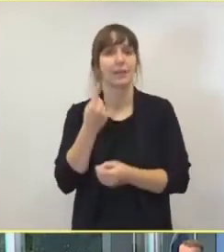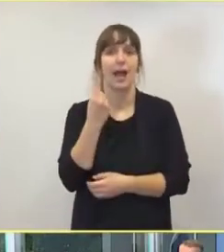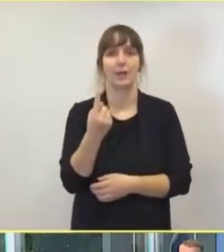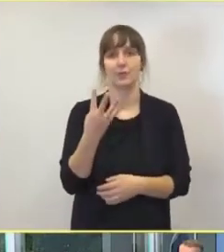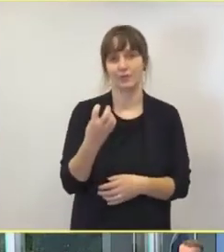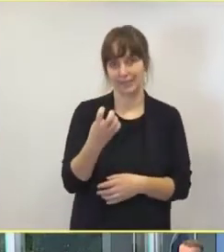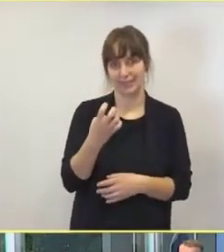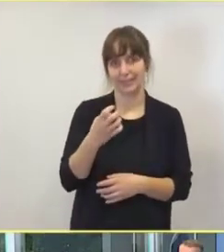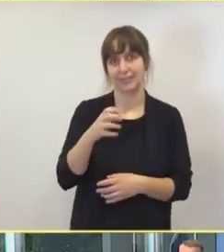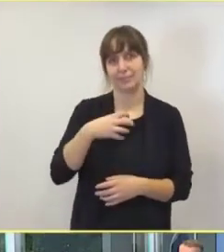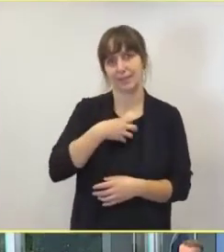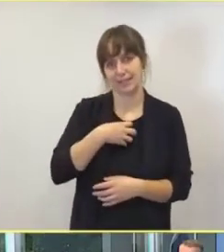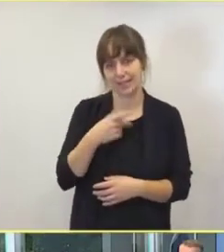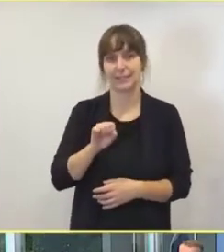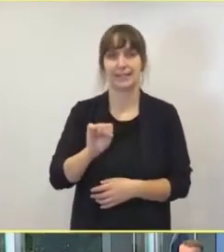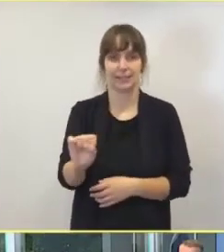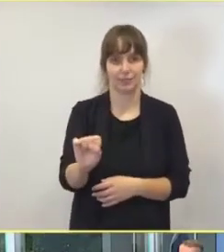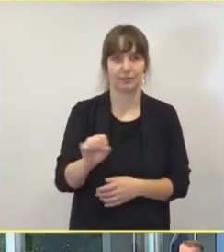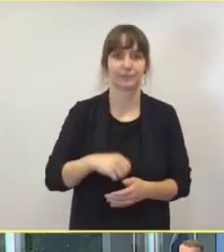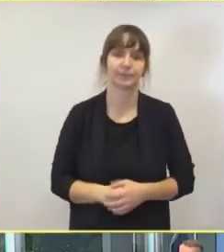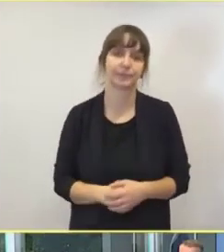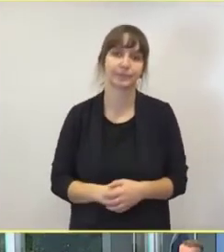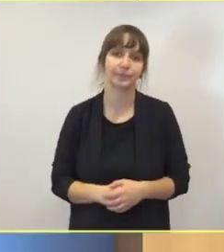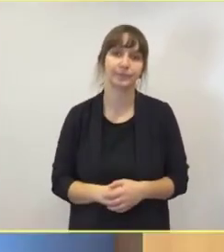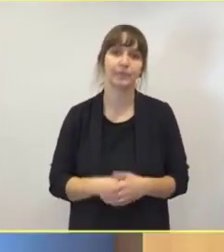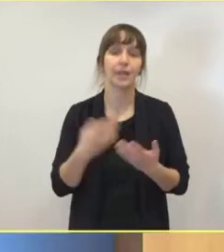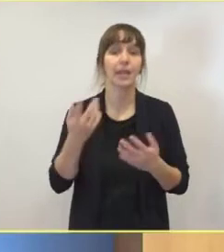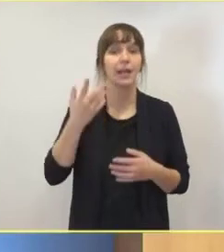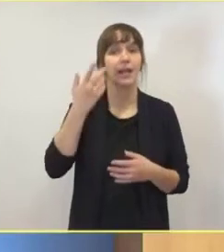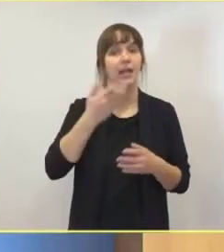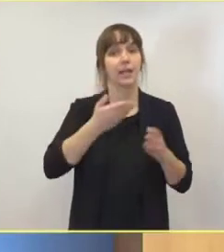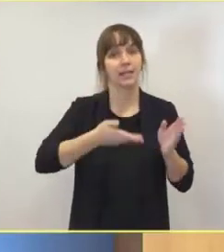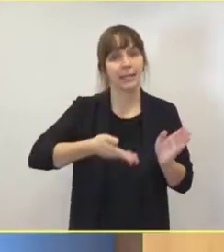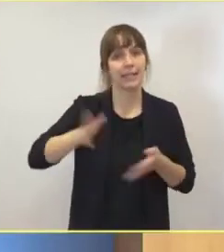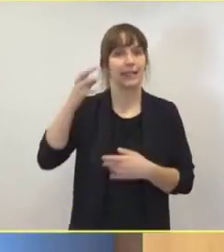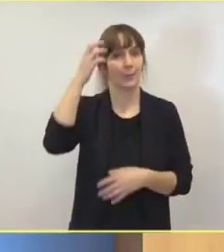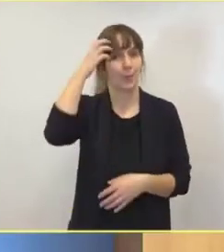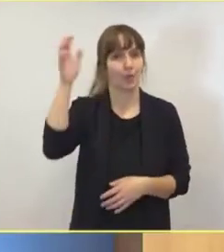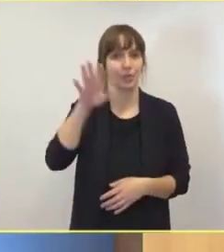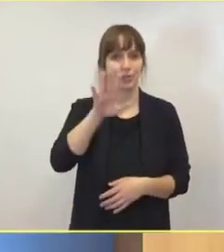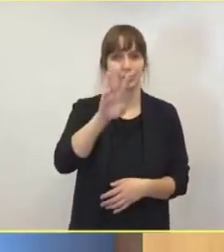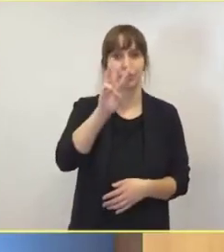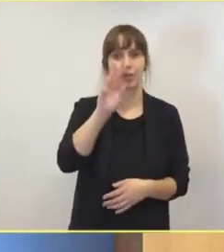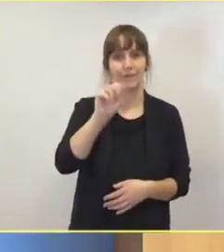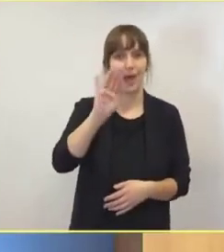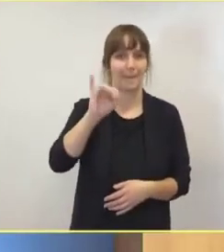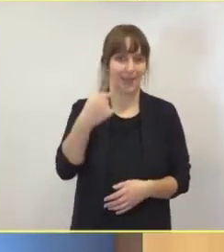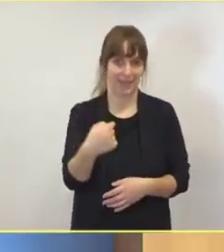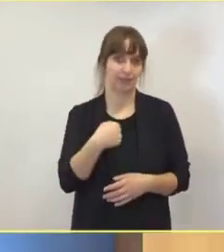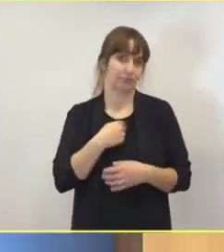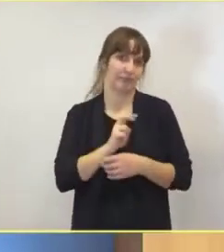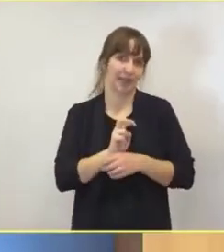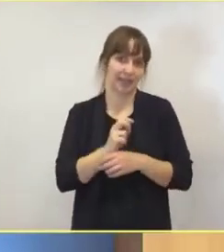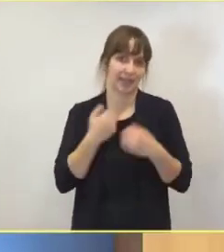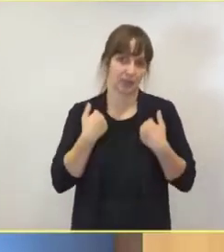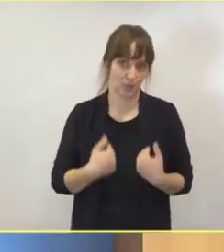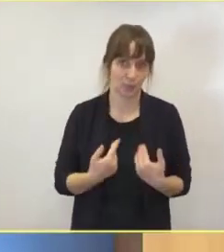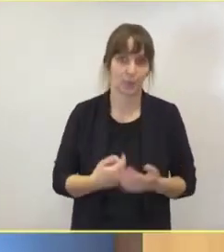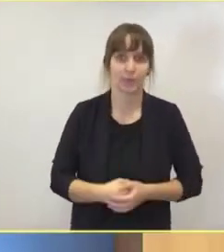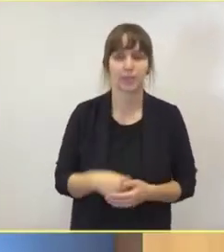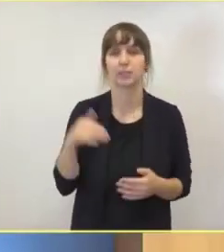Patienten und zehn Intensivpatienten. Die München-Klinik Schwabing, die ich auch hier vertrete, ist sozusagen ein